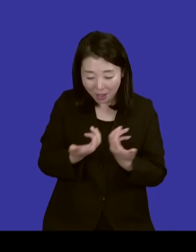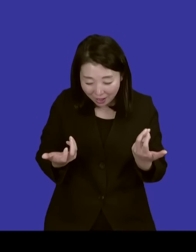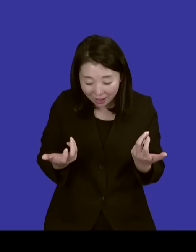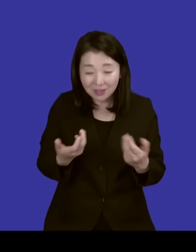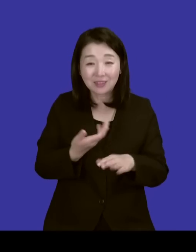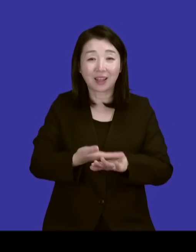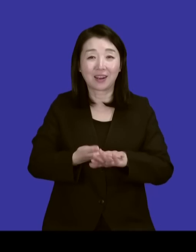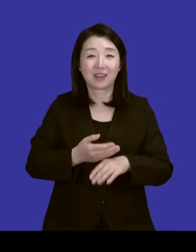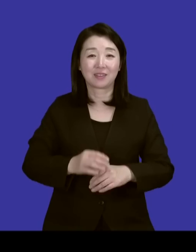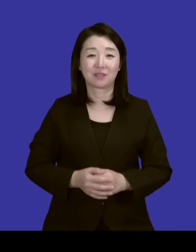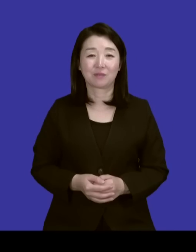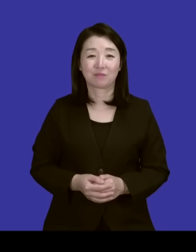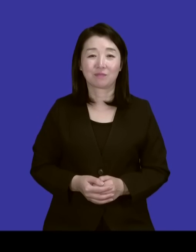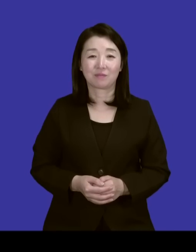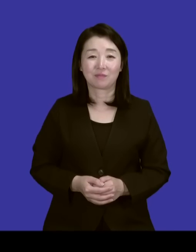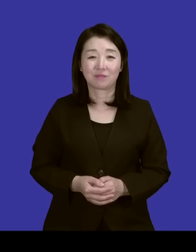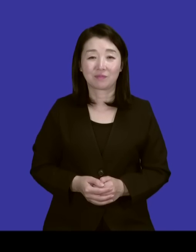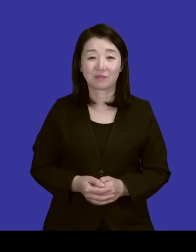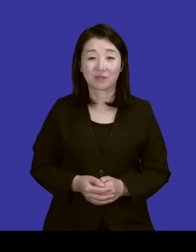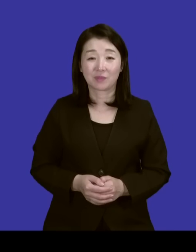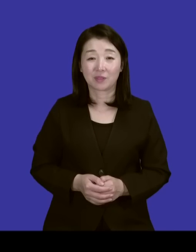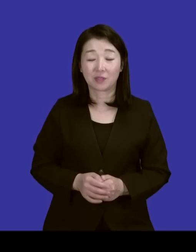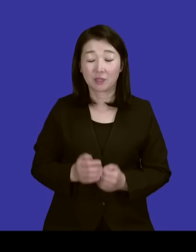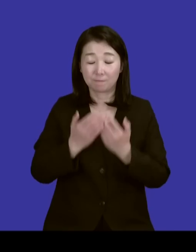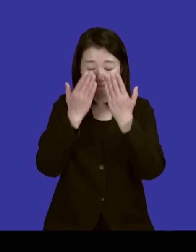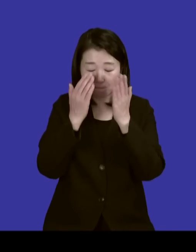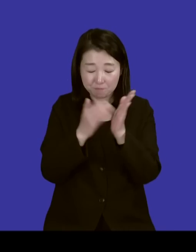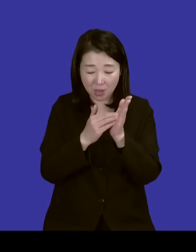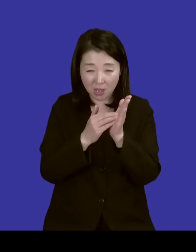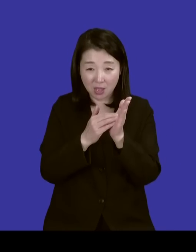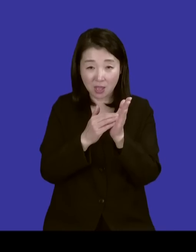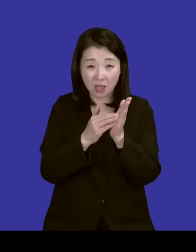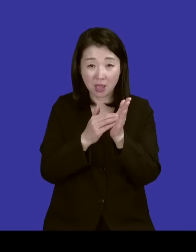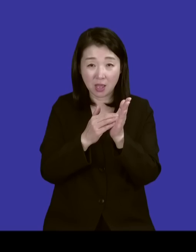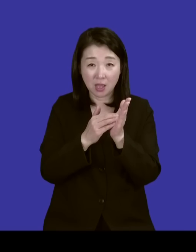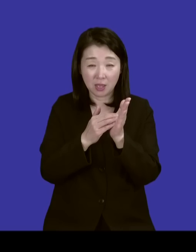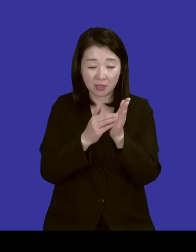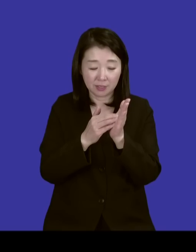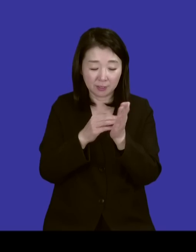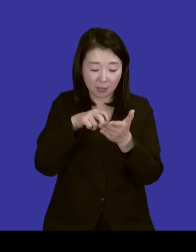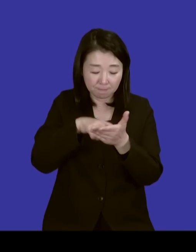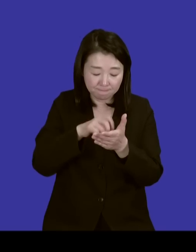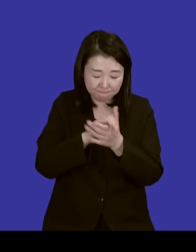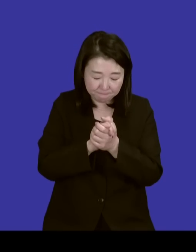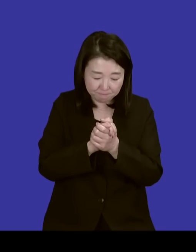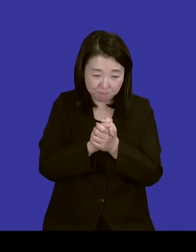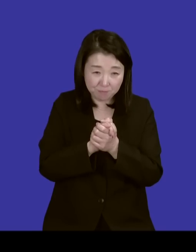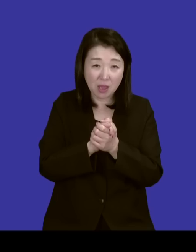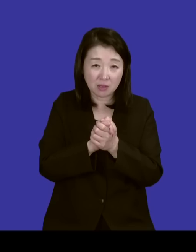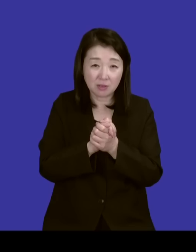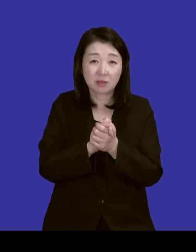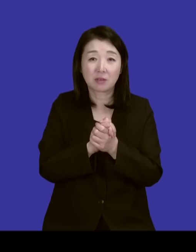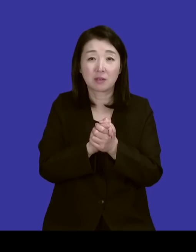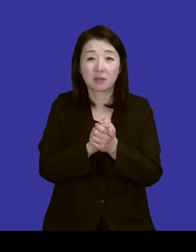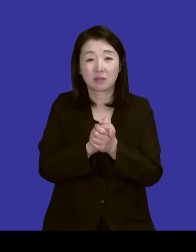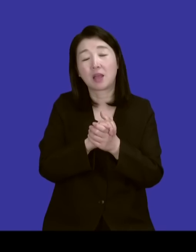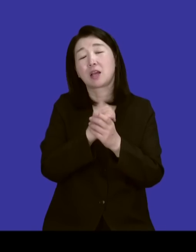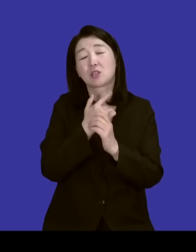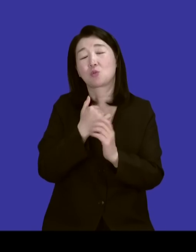그래가지고 얼른 세면하고 자리에 누워서 정상이 되기까지 저는 기도를 해요.